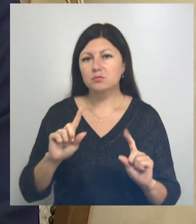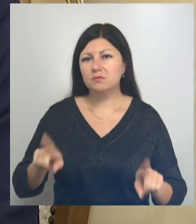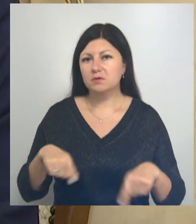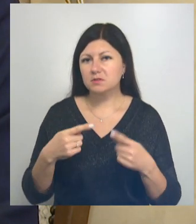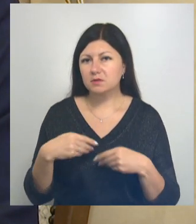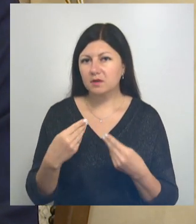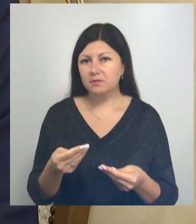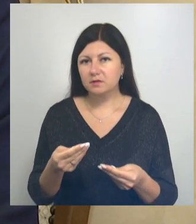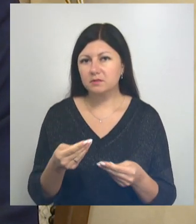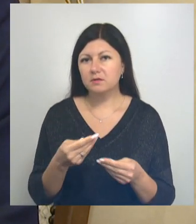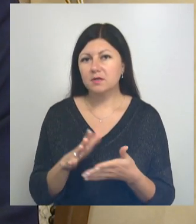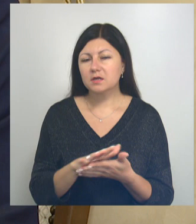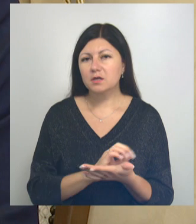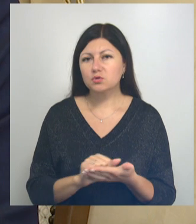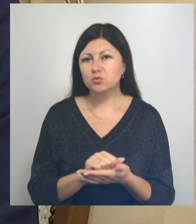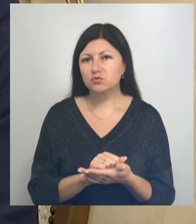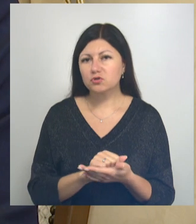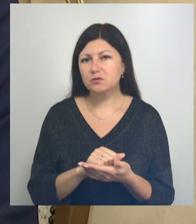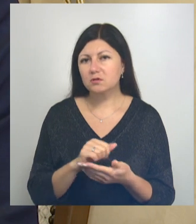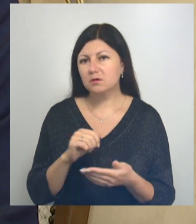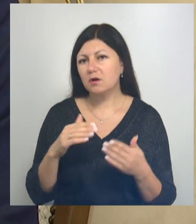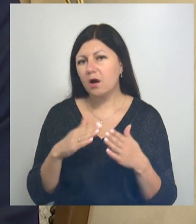разрушенных объектов,